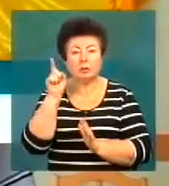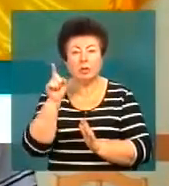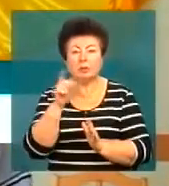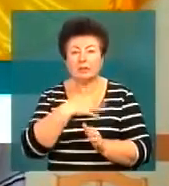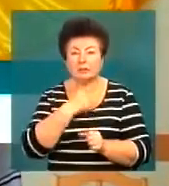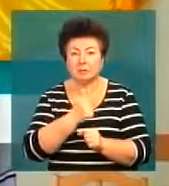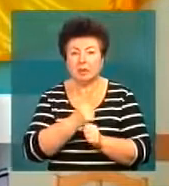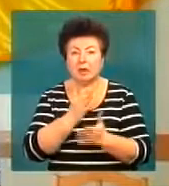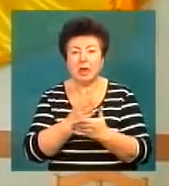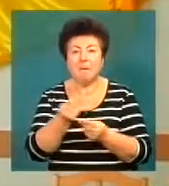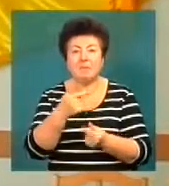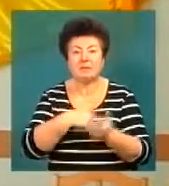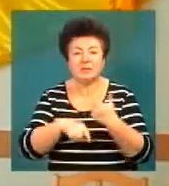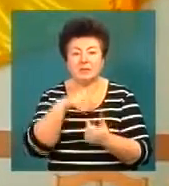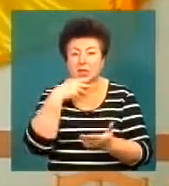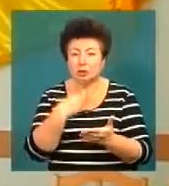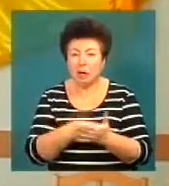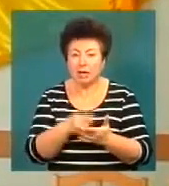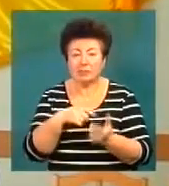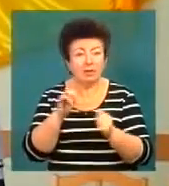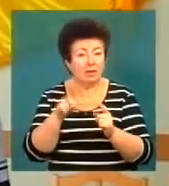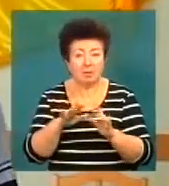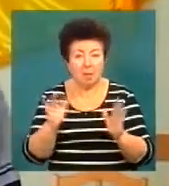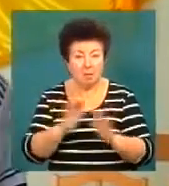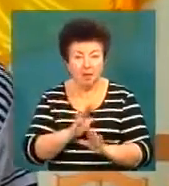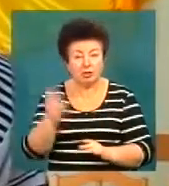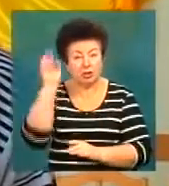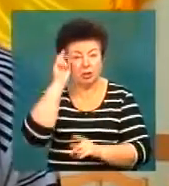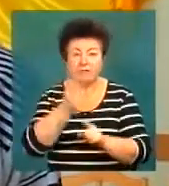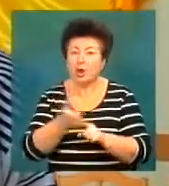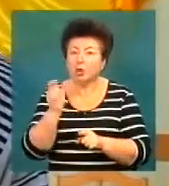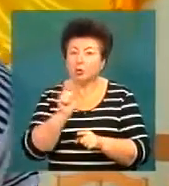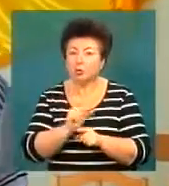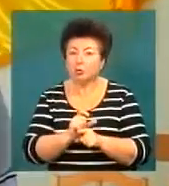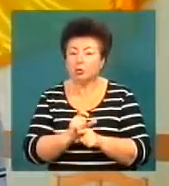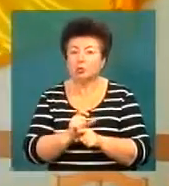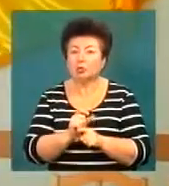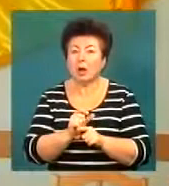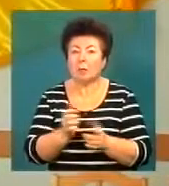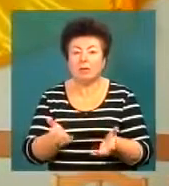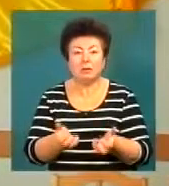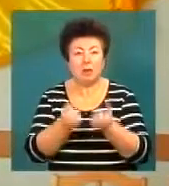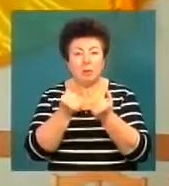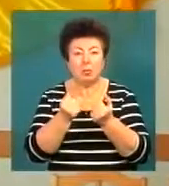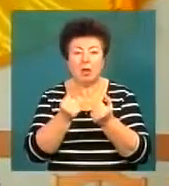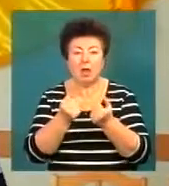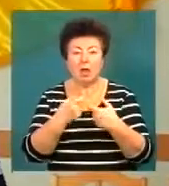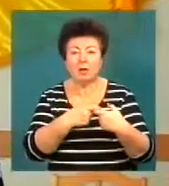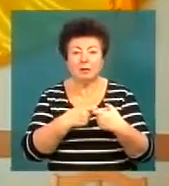підприємств – це є бізнес, частні підприємства, але тим не менш, держава дуже сильно підтримує